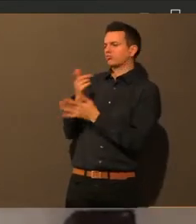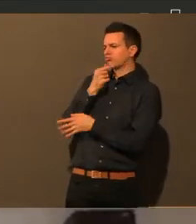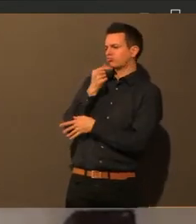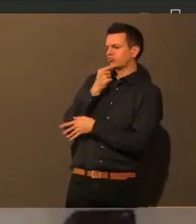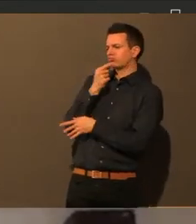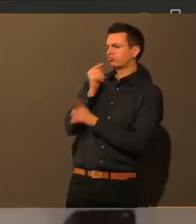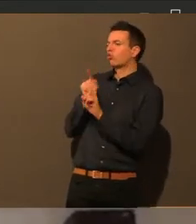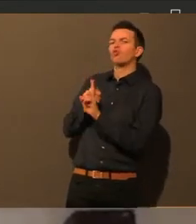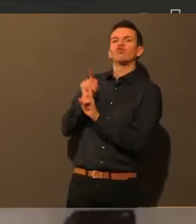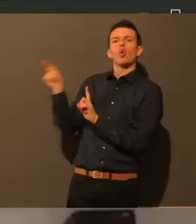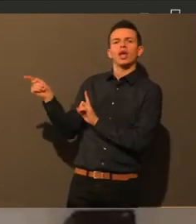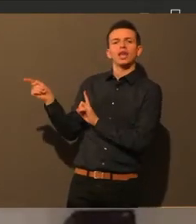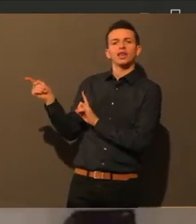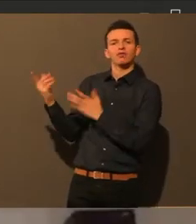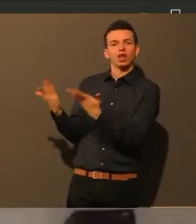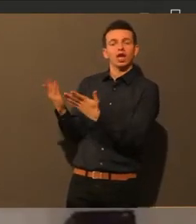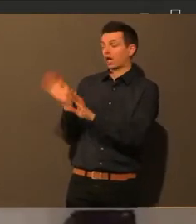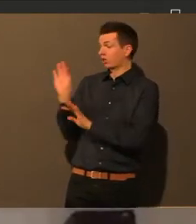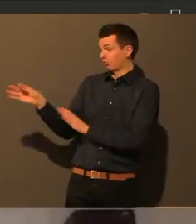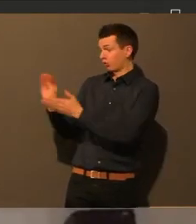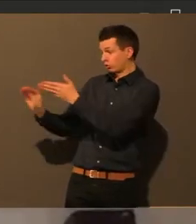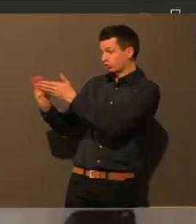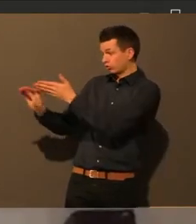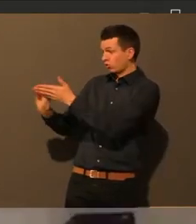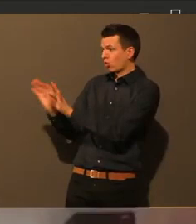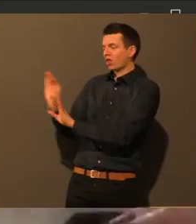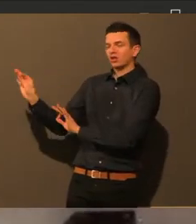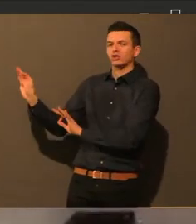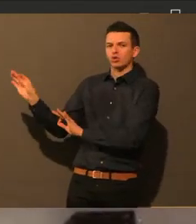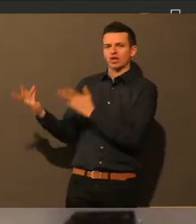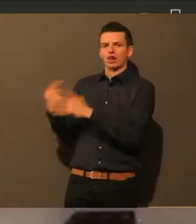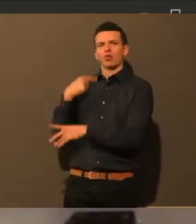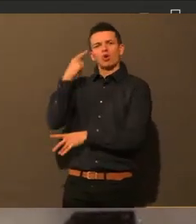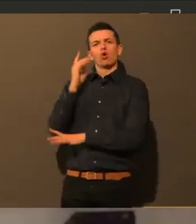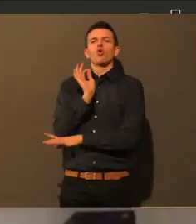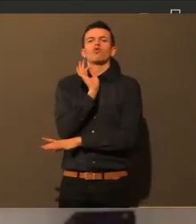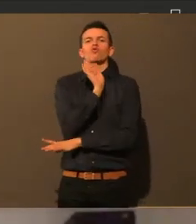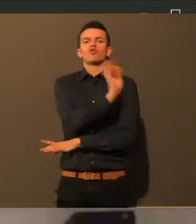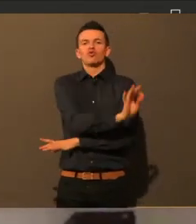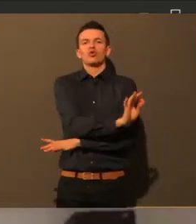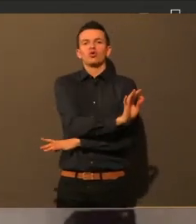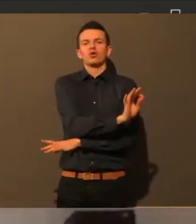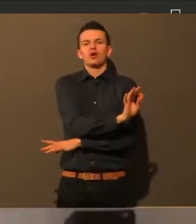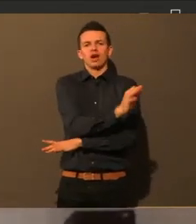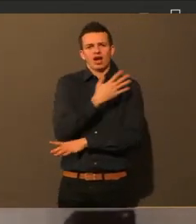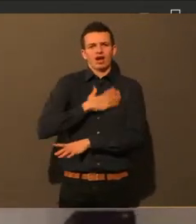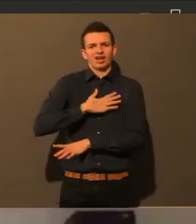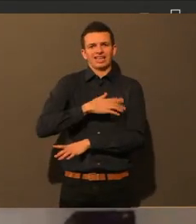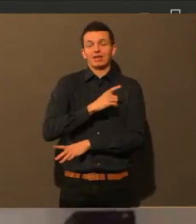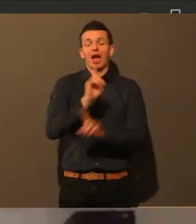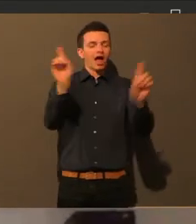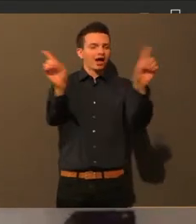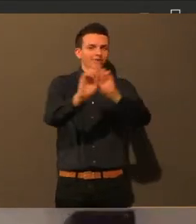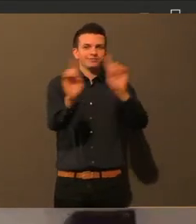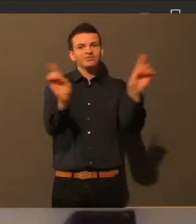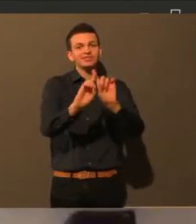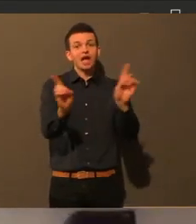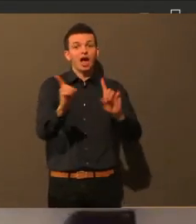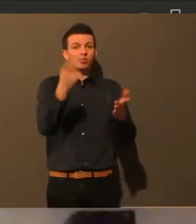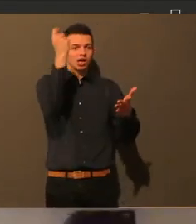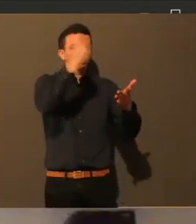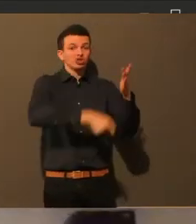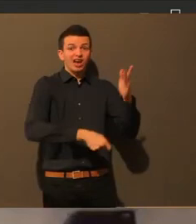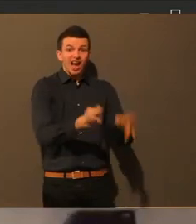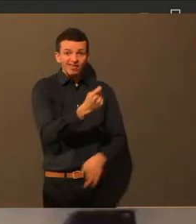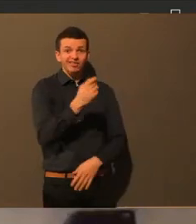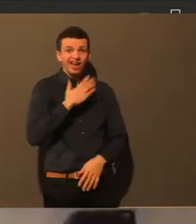wesentlich angenehmer und leichter ist. Das zu dem Thema. Eine Strafe soll gar nicht angenehm und leucht sein, Herr Domboski. Es